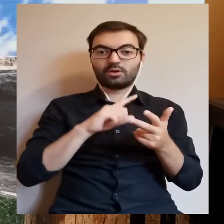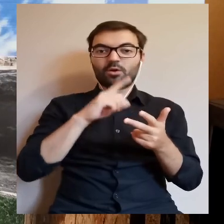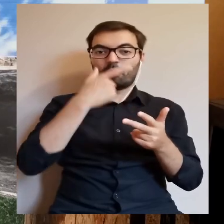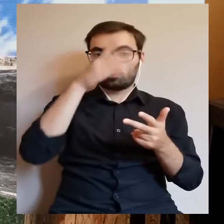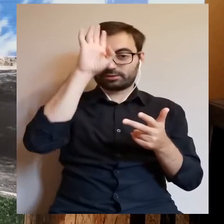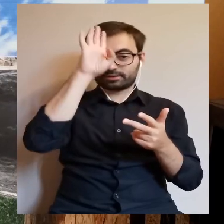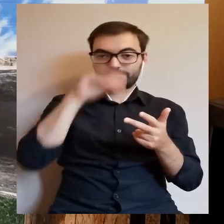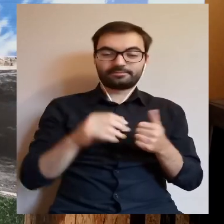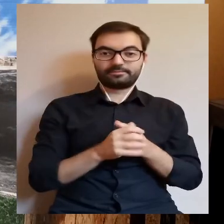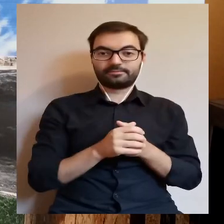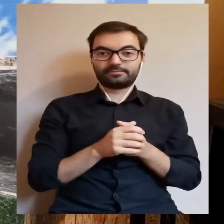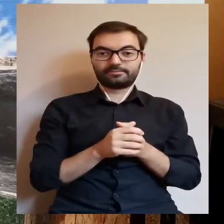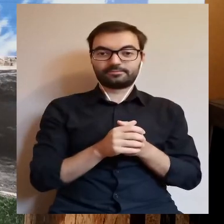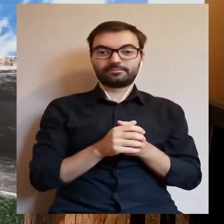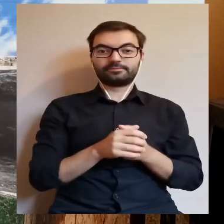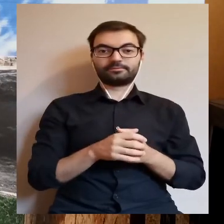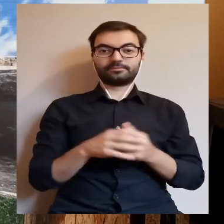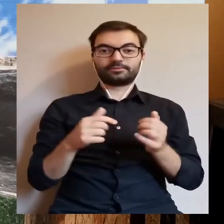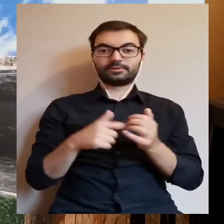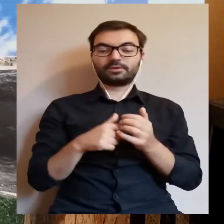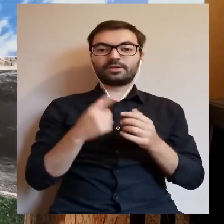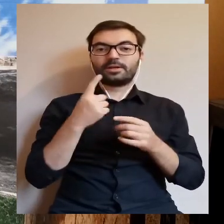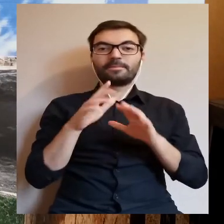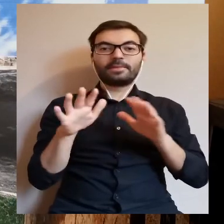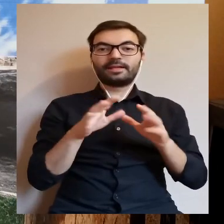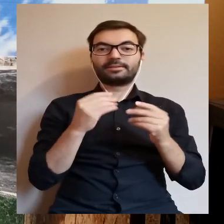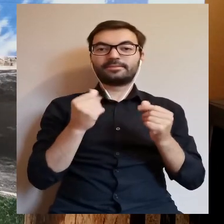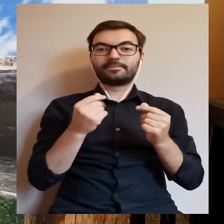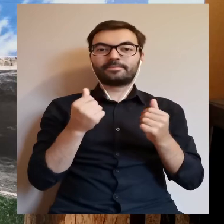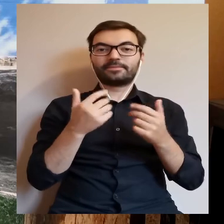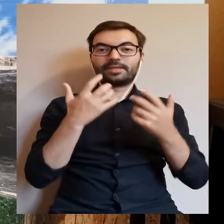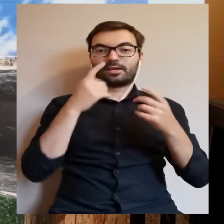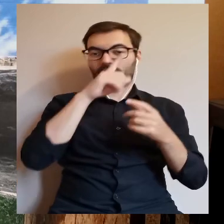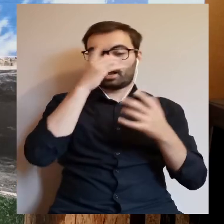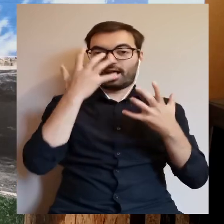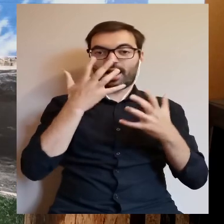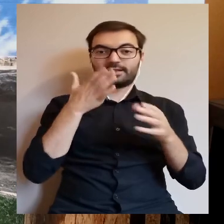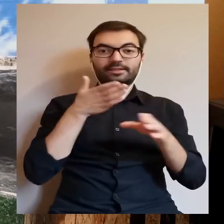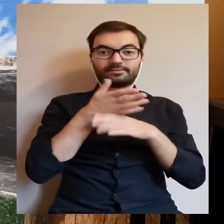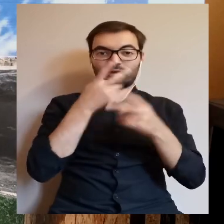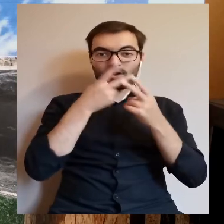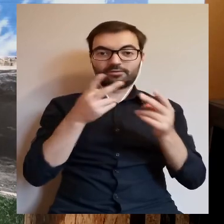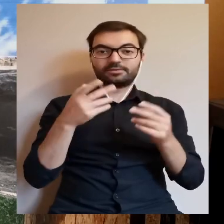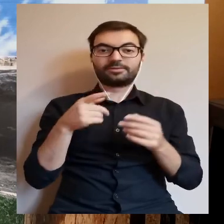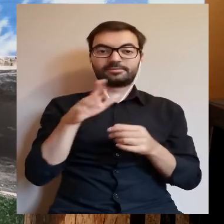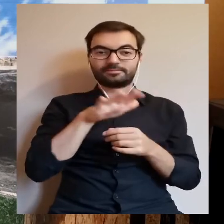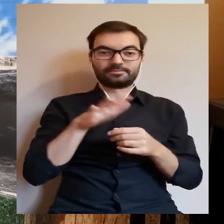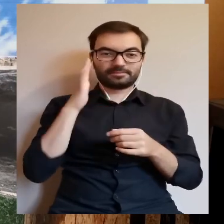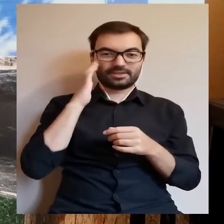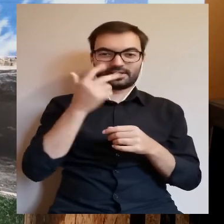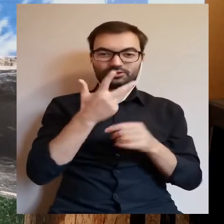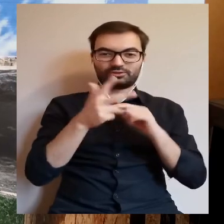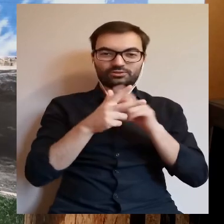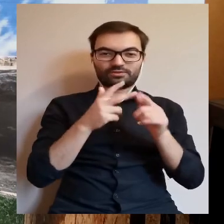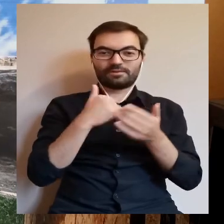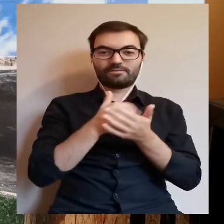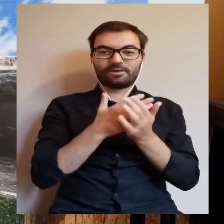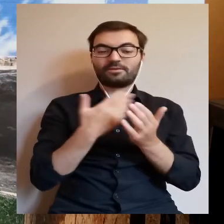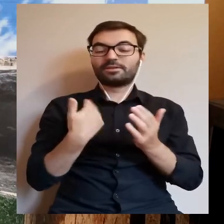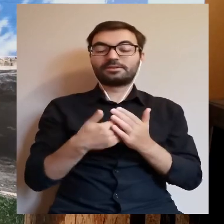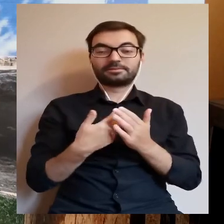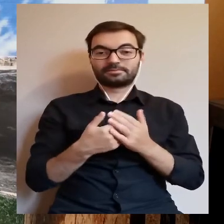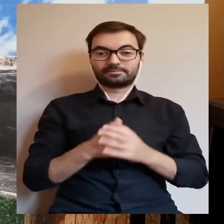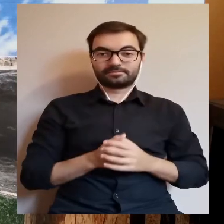województwa łódzkiego. Jest to takie miejsce, które chętnie jest odwiedzane właśnie przez mieszkańców tych województw,